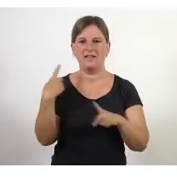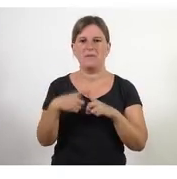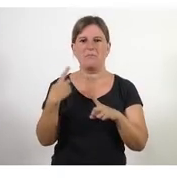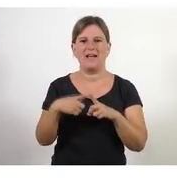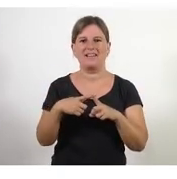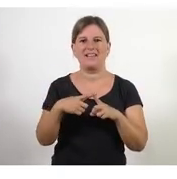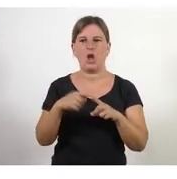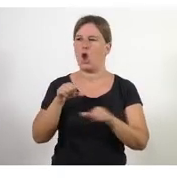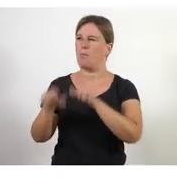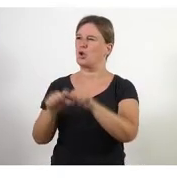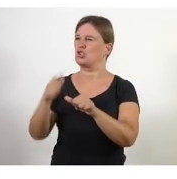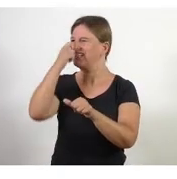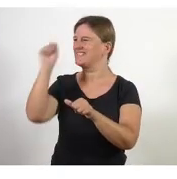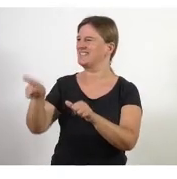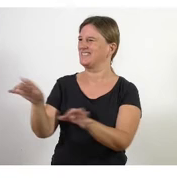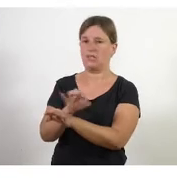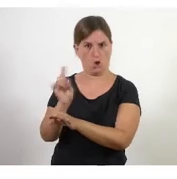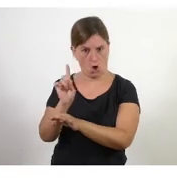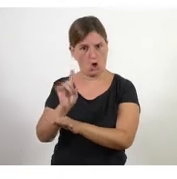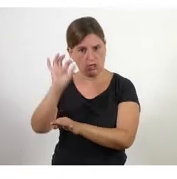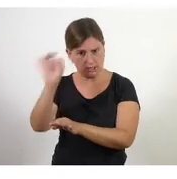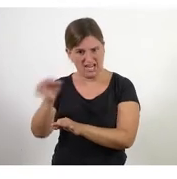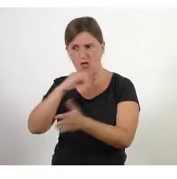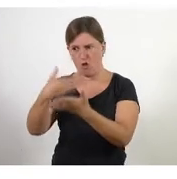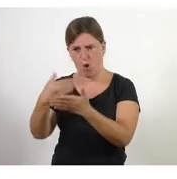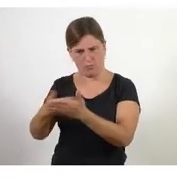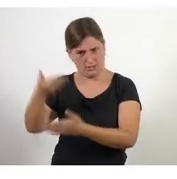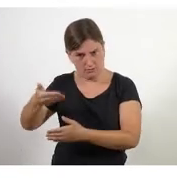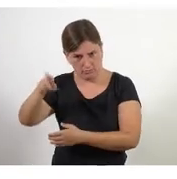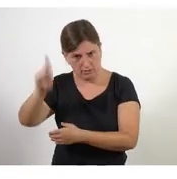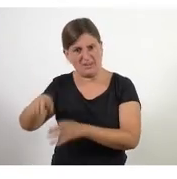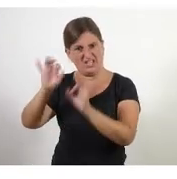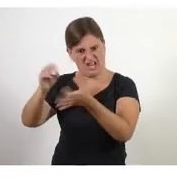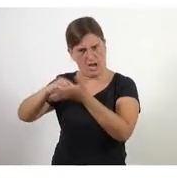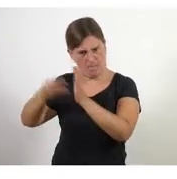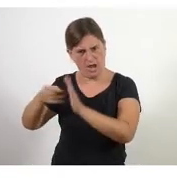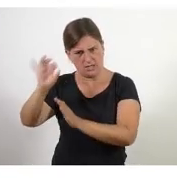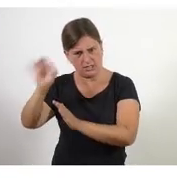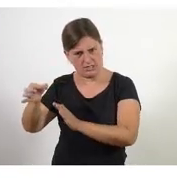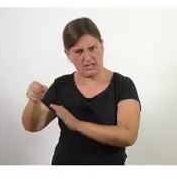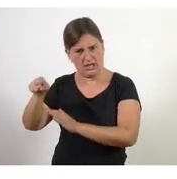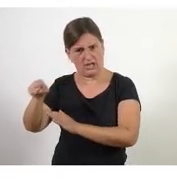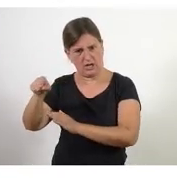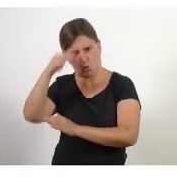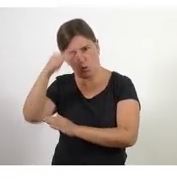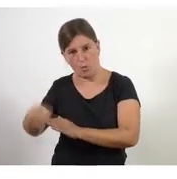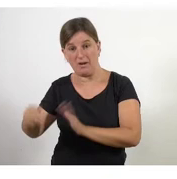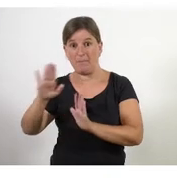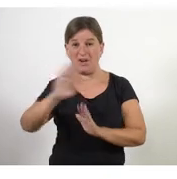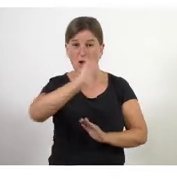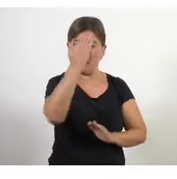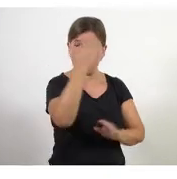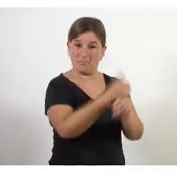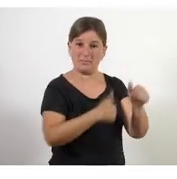dir que no fem processos i tant que fem processos i tant que documentem i tant que seguim plans però per nosaltres és molt més important